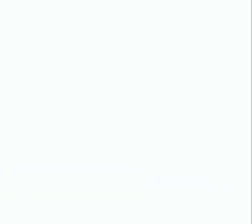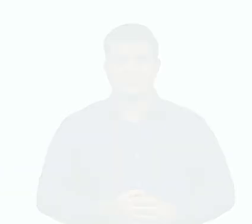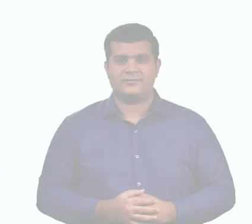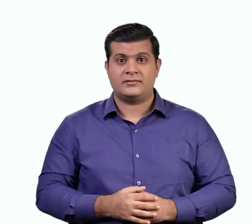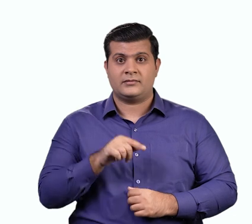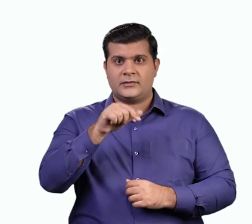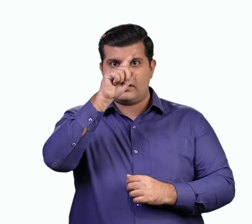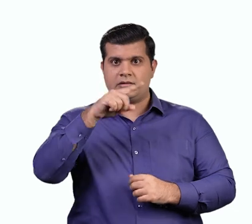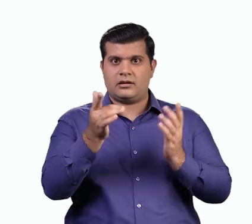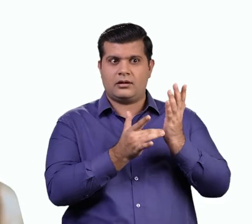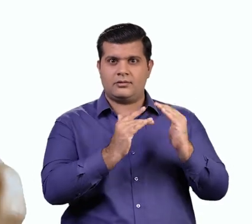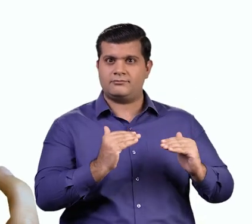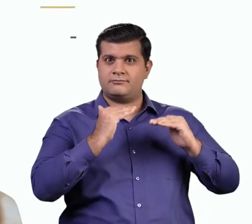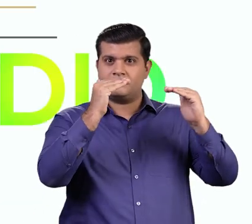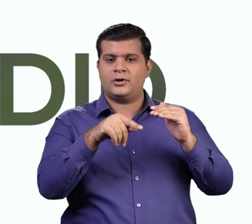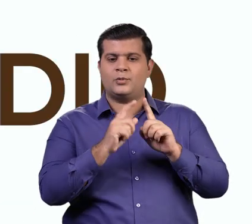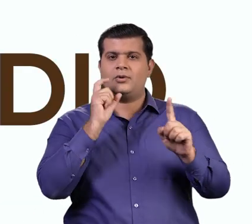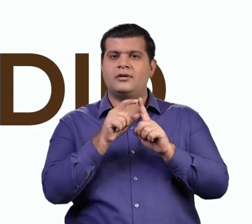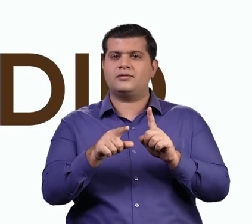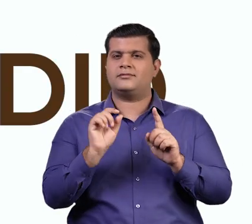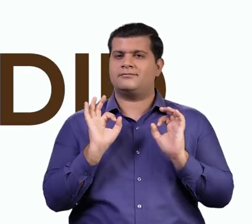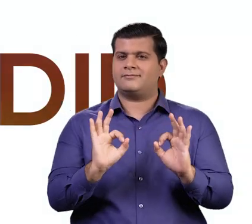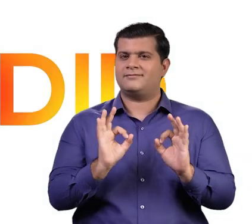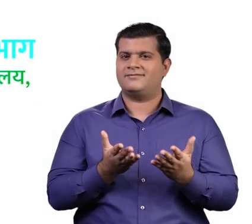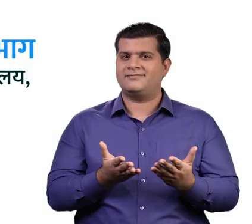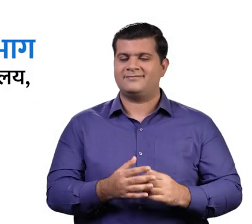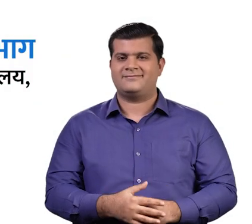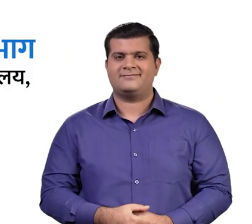डिजिटल भारत की नईतस्वी यूडिएटी